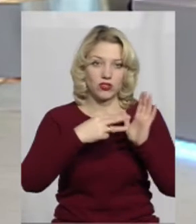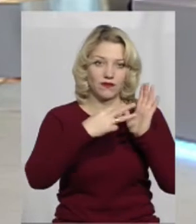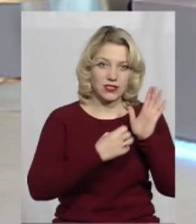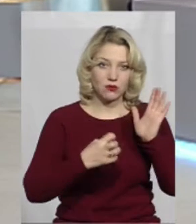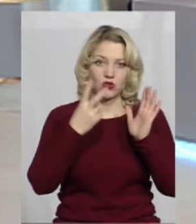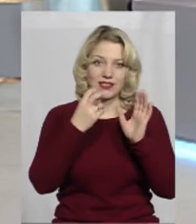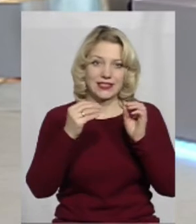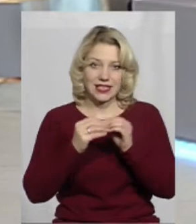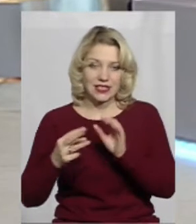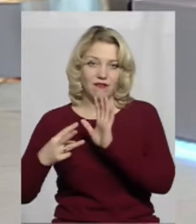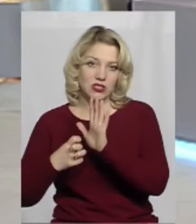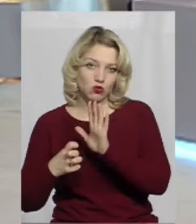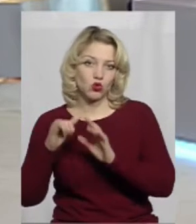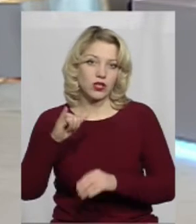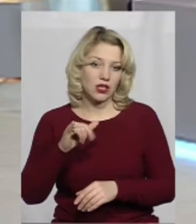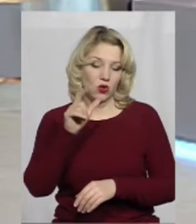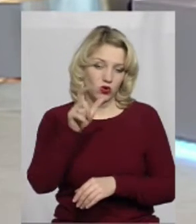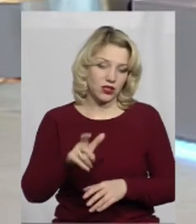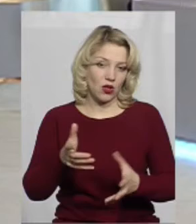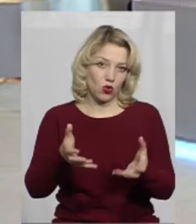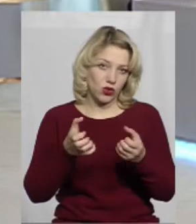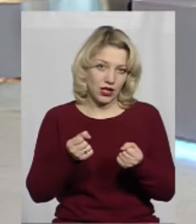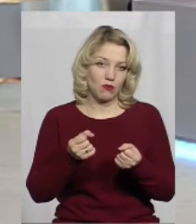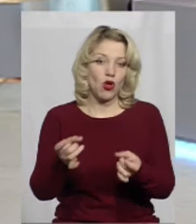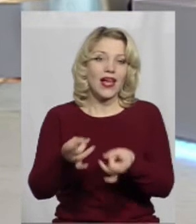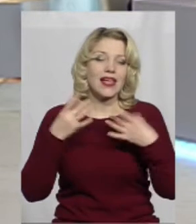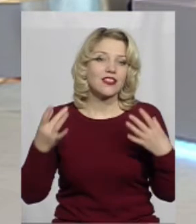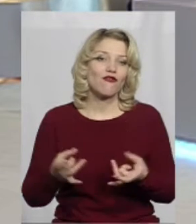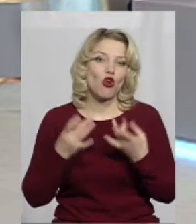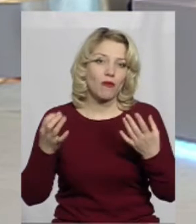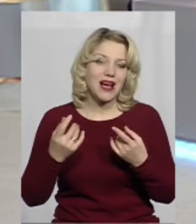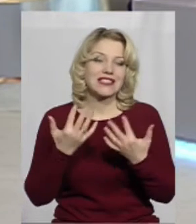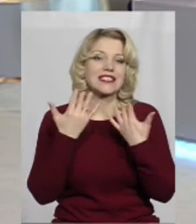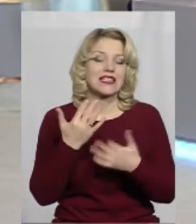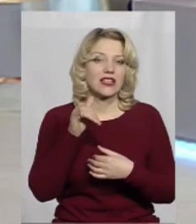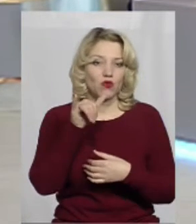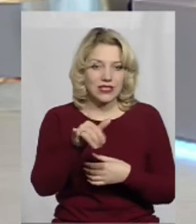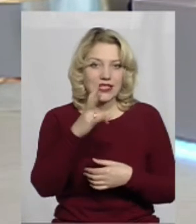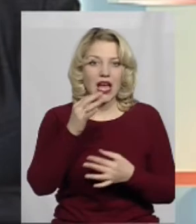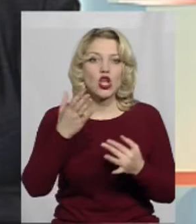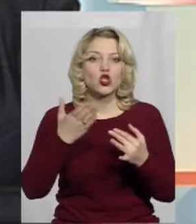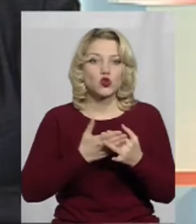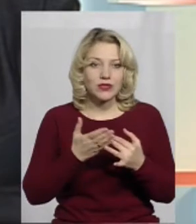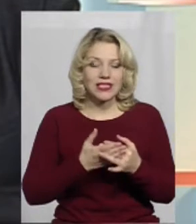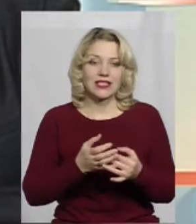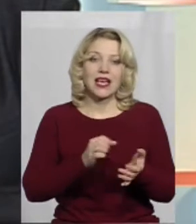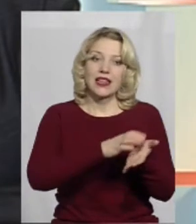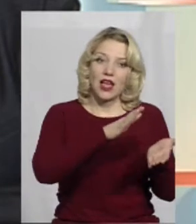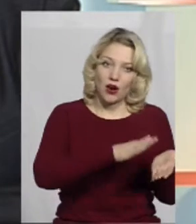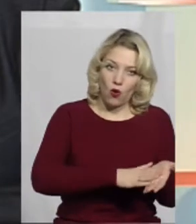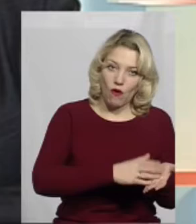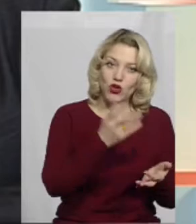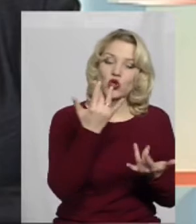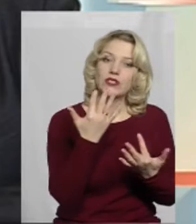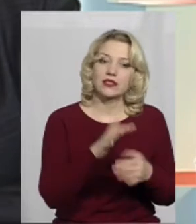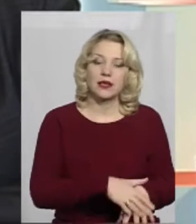800 210 800, і вона отримує вичерпну інформацію про те, який залишок субсидії, скільки нараховано, скільки перераховано. Крім